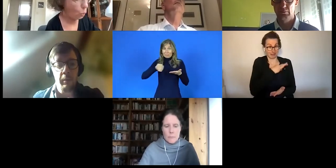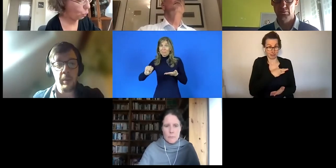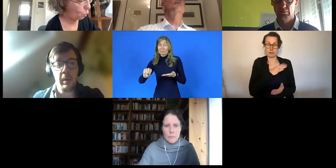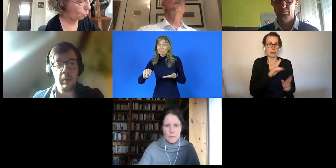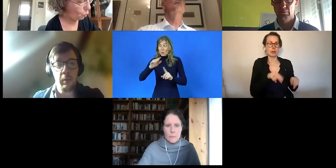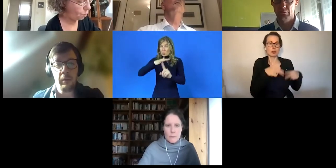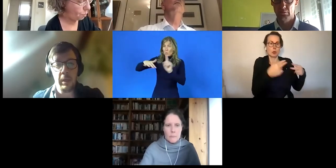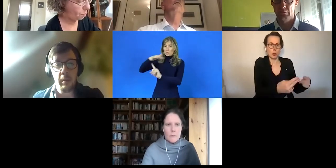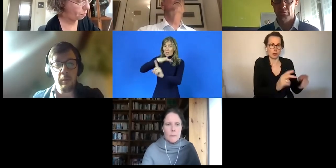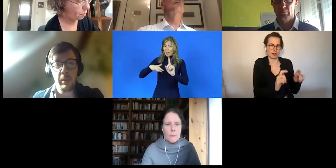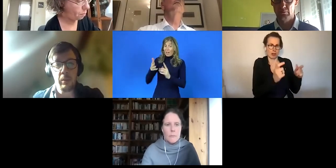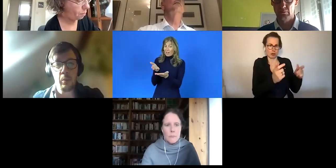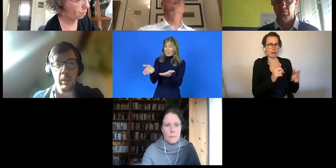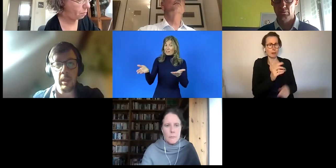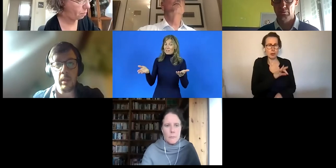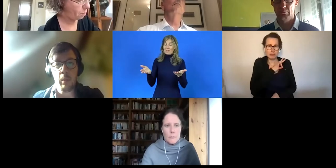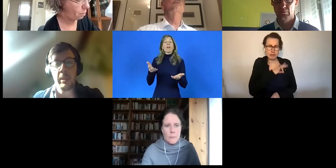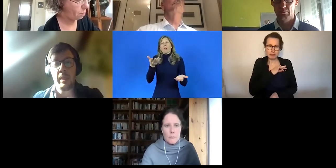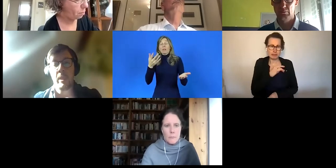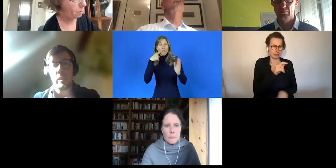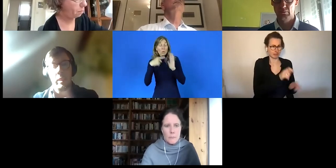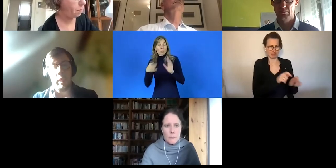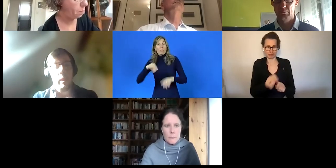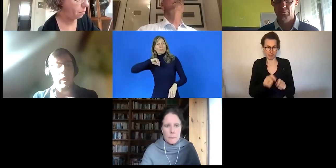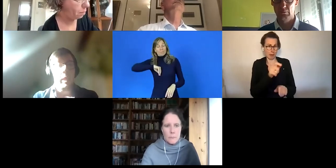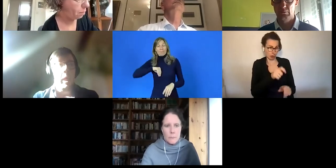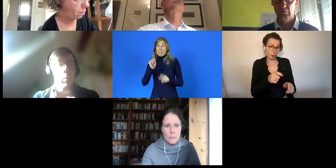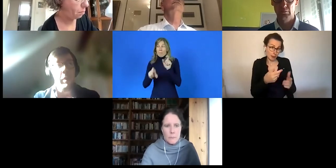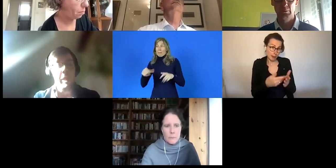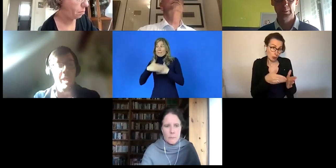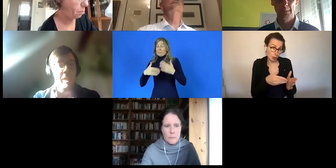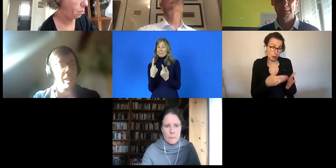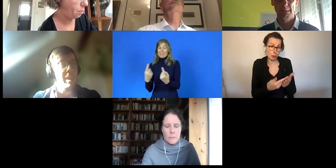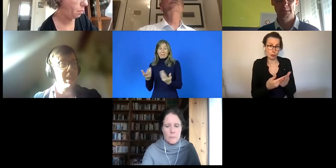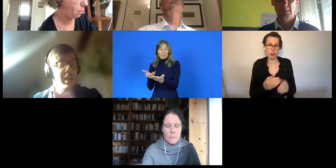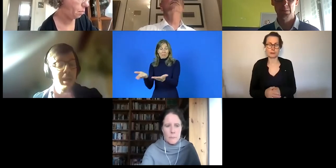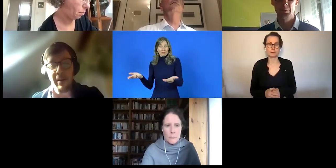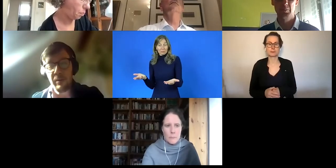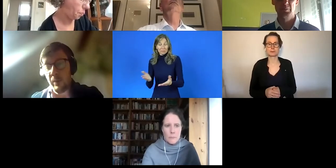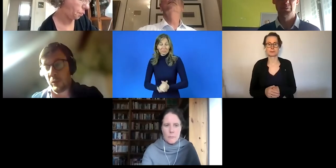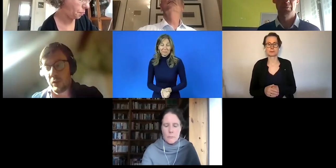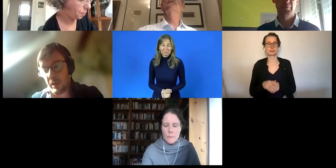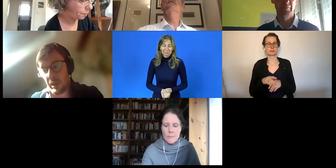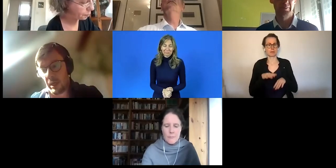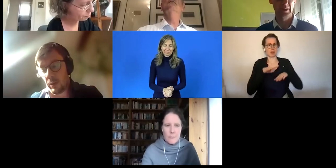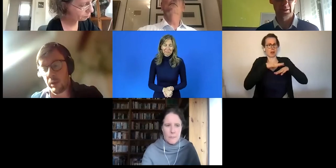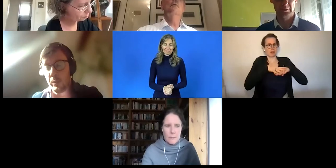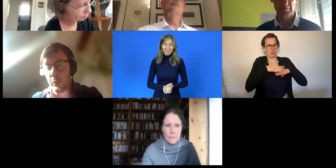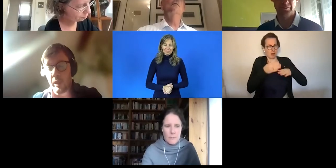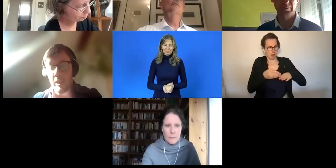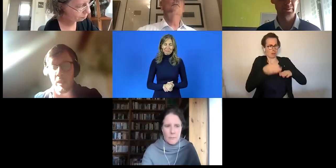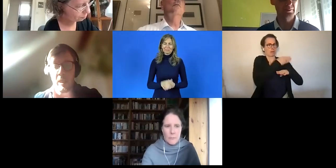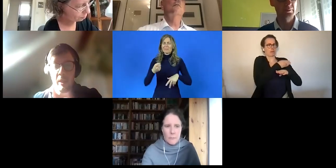all der Nutzen, der daraus entsteht, auch reinvestiert werden kann in die Gesellschaft und in die Förderung von